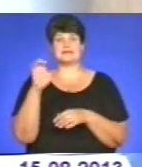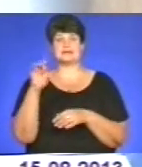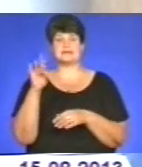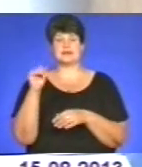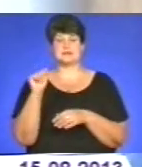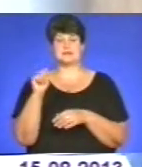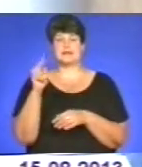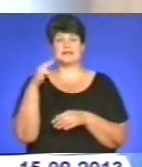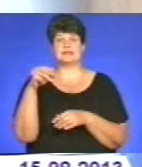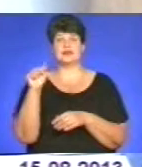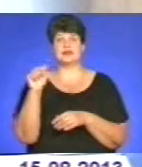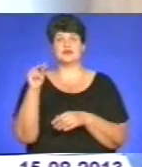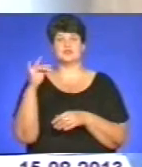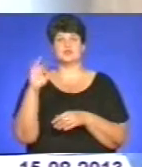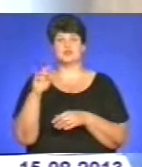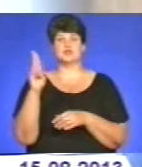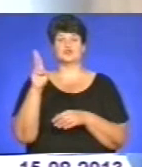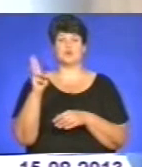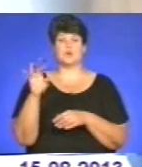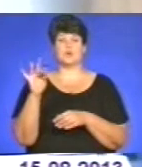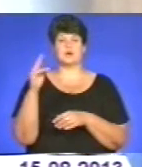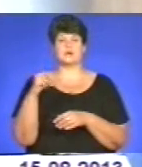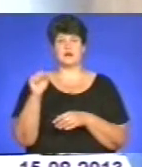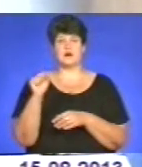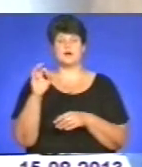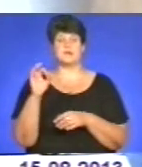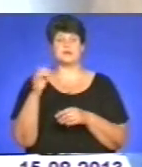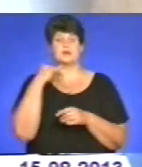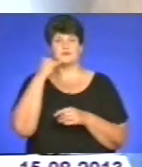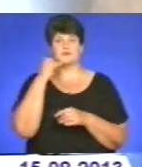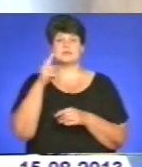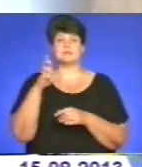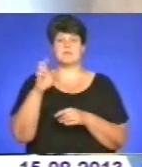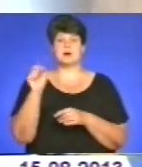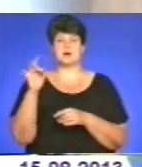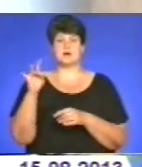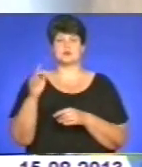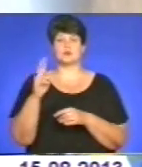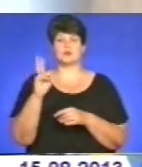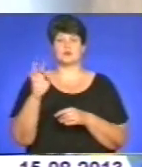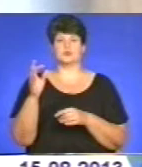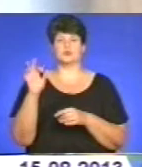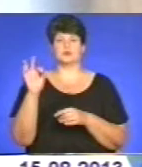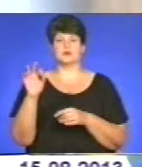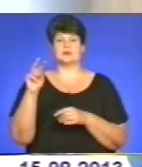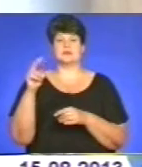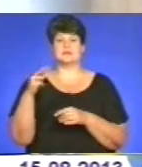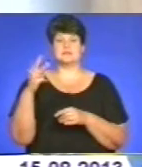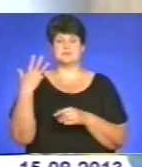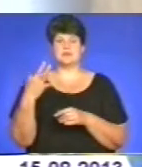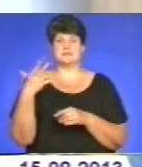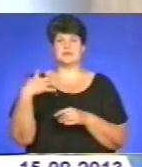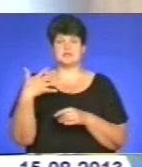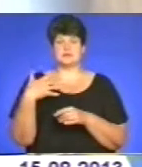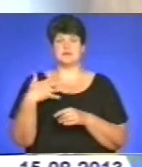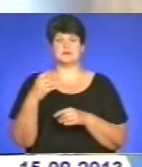«Тачія Логан» та «Шкоду Октавія», телефонуйте у Збаражі код 03550 на телефон 2-12-45,